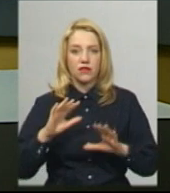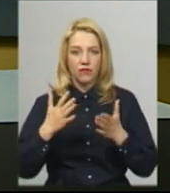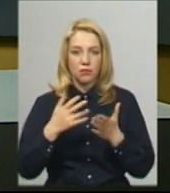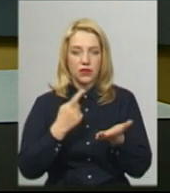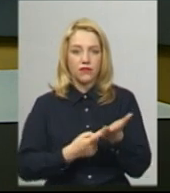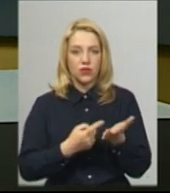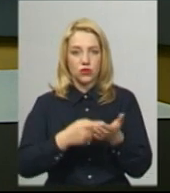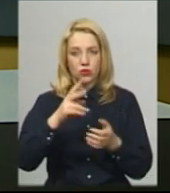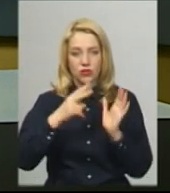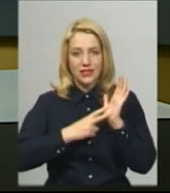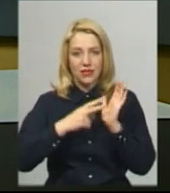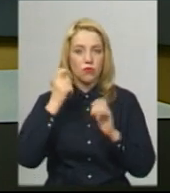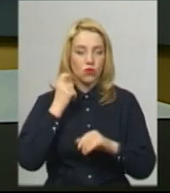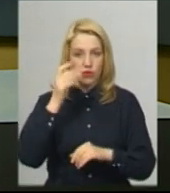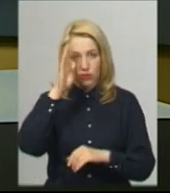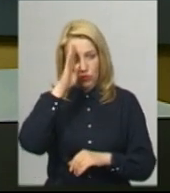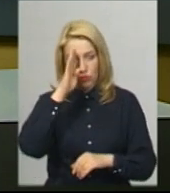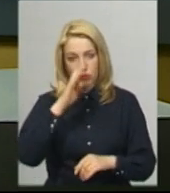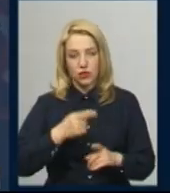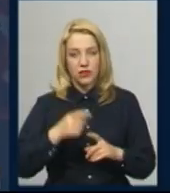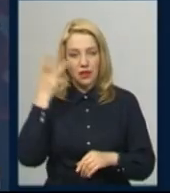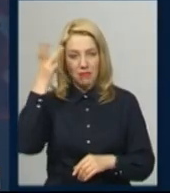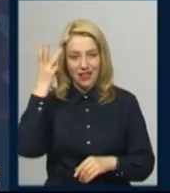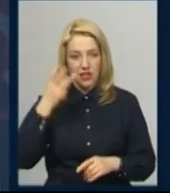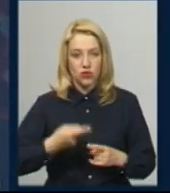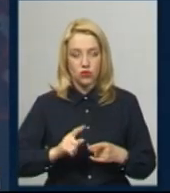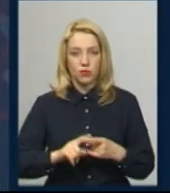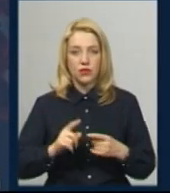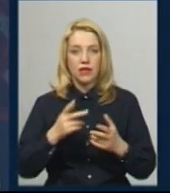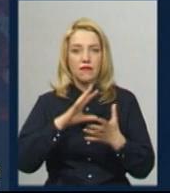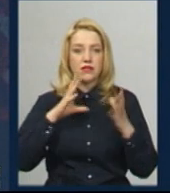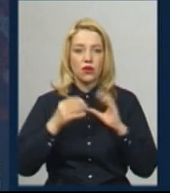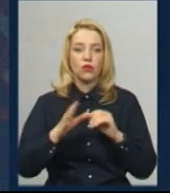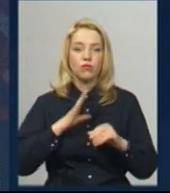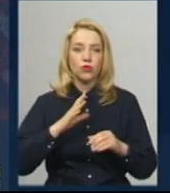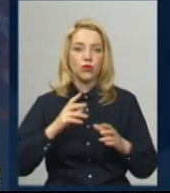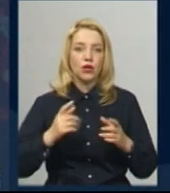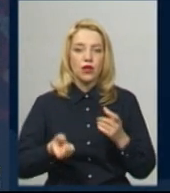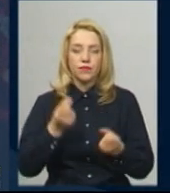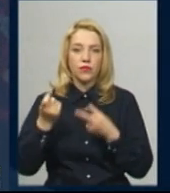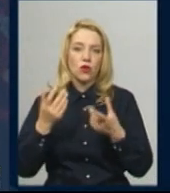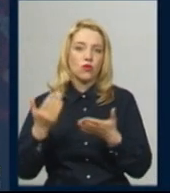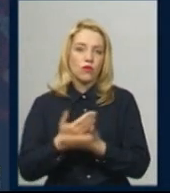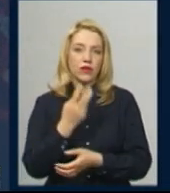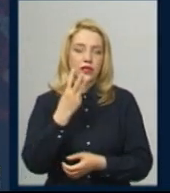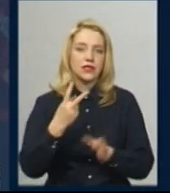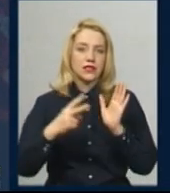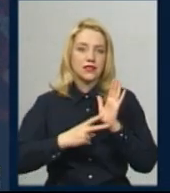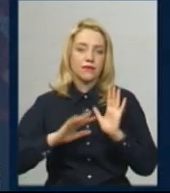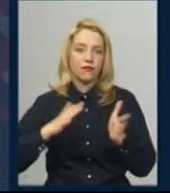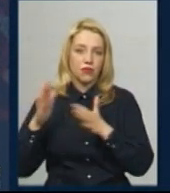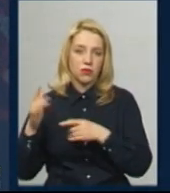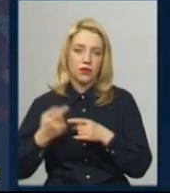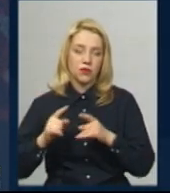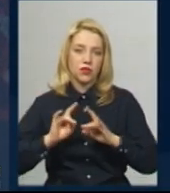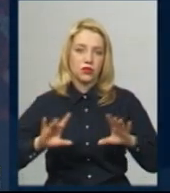з Хмельницького. Загалом за добу на Хмельниччині було лабораторно підтверджено 37 нових випадків, захворювання на коронавірус. Про це